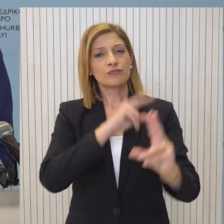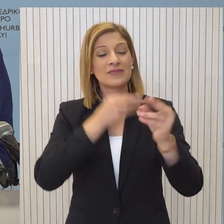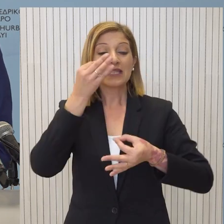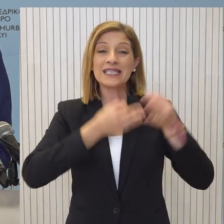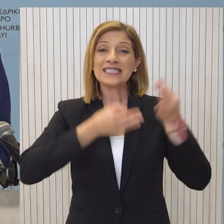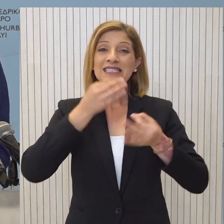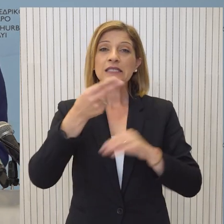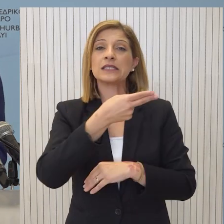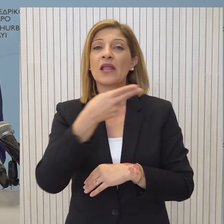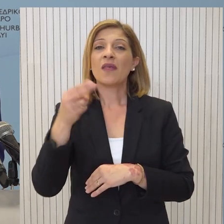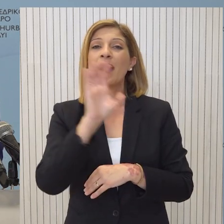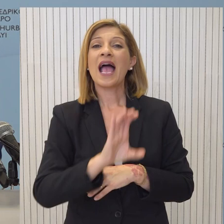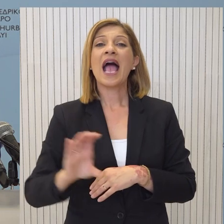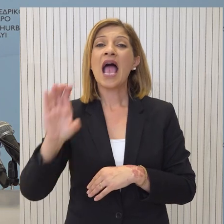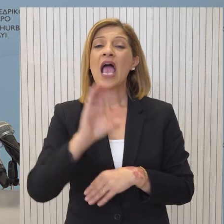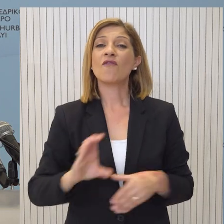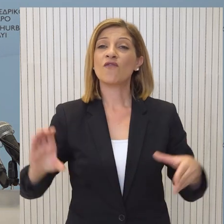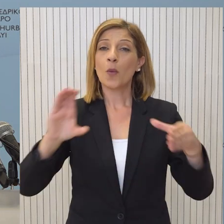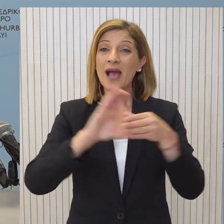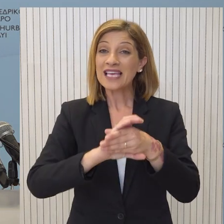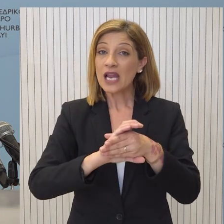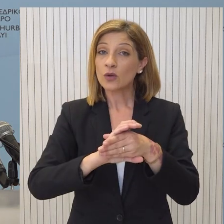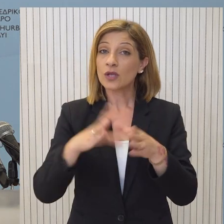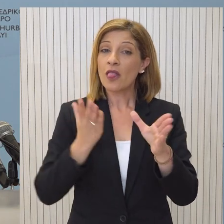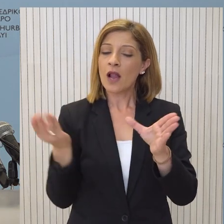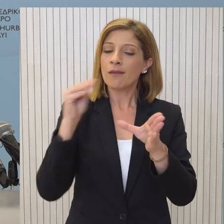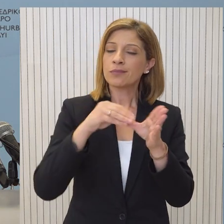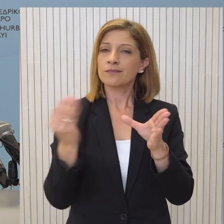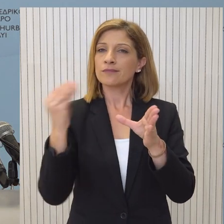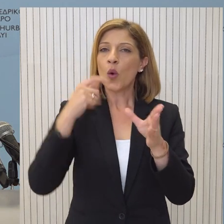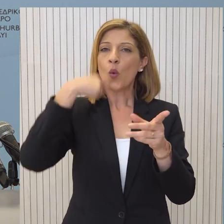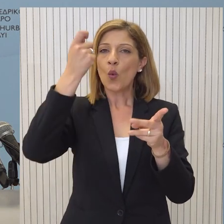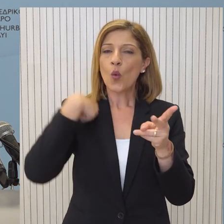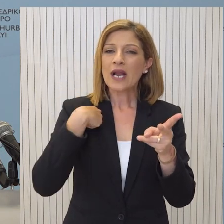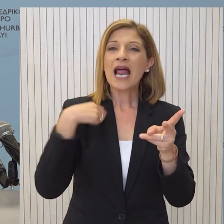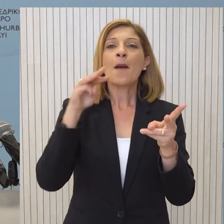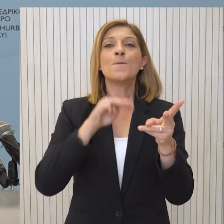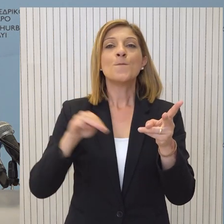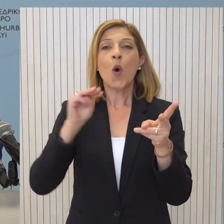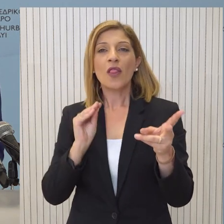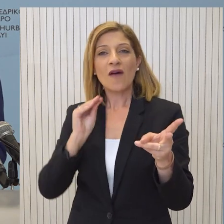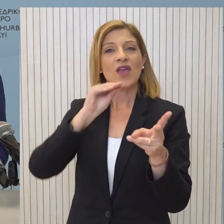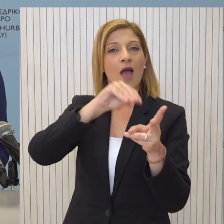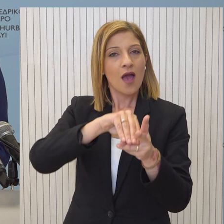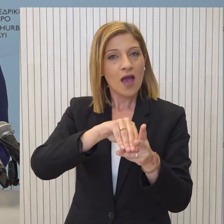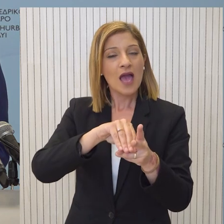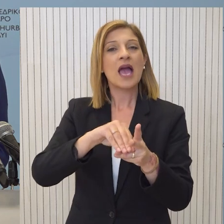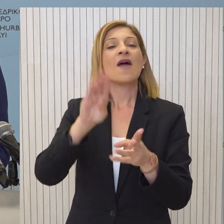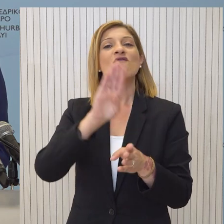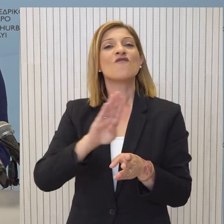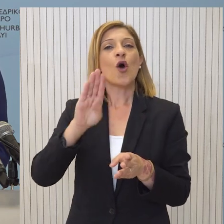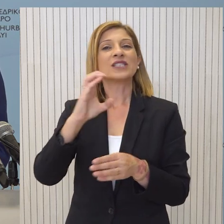συζήτηση της διεύρυνσης της Ευρωπαϊκής Ένωσης με το άνοιγμα ενταξιακών Ουκρανίας και Μολδαβίας και με τη Βονζνία Ερζεγοβίνη υπό